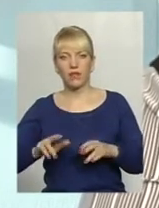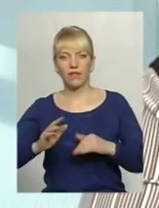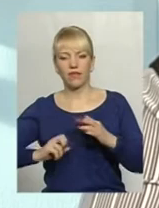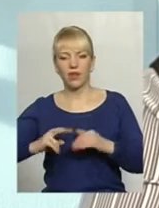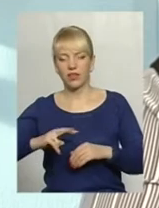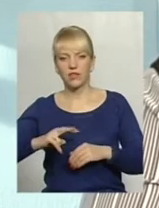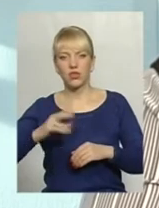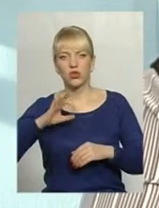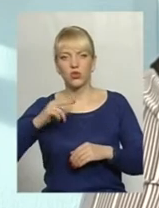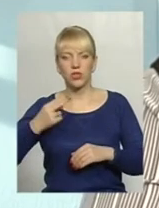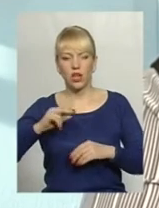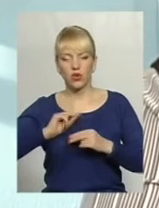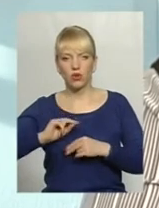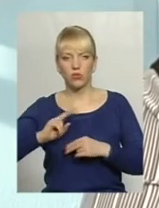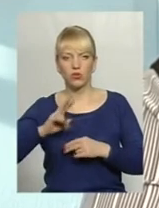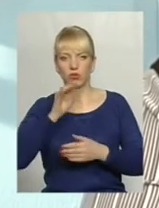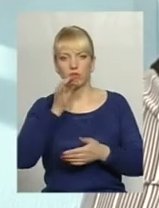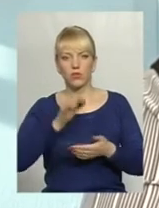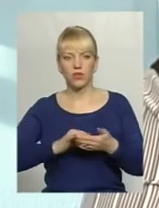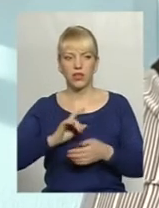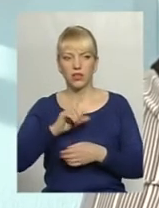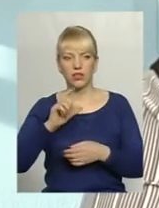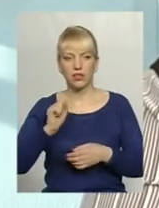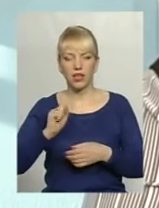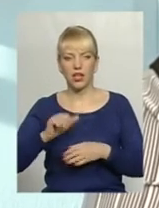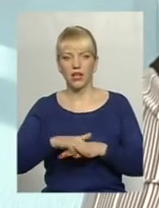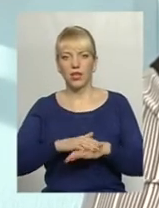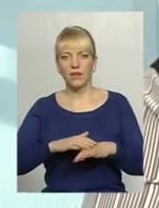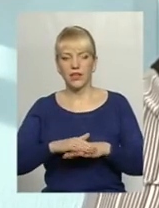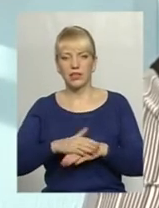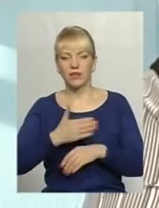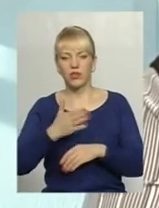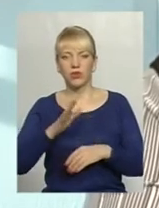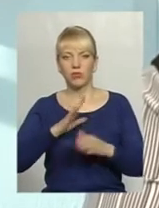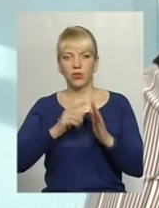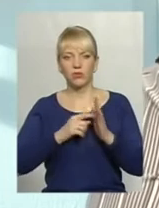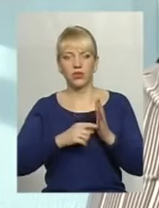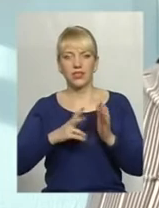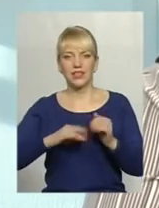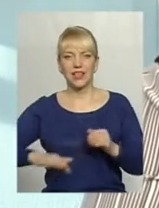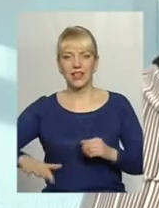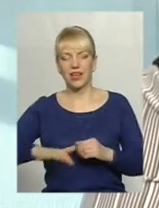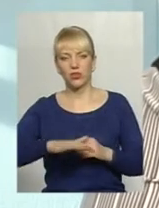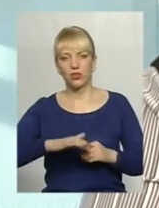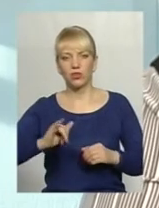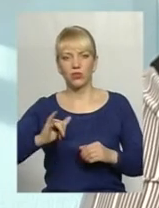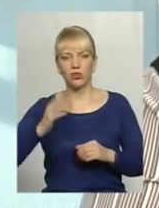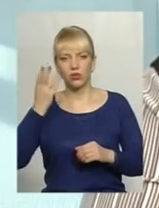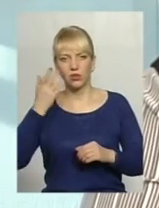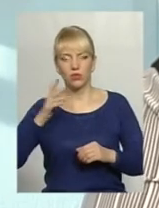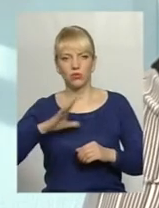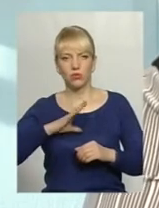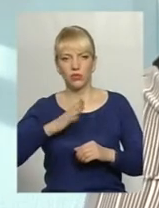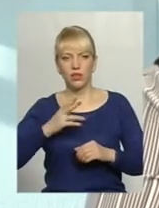відповідали за населення, і вони були розподілені за територіями. І тоді, коли був